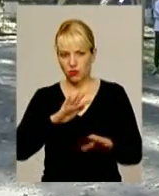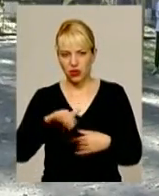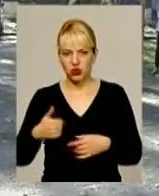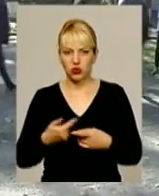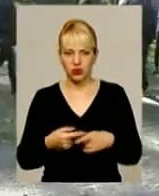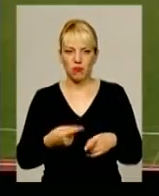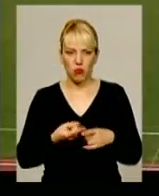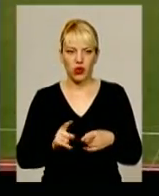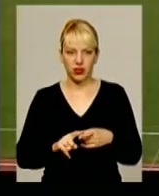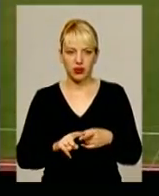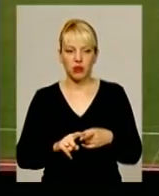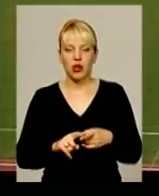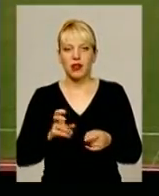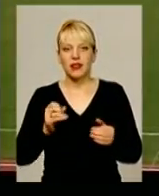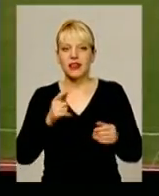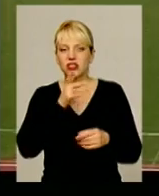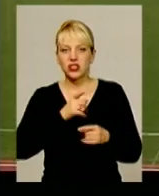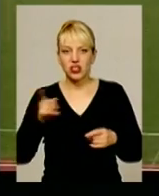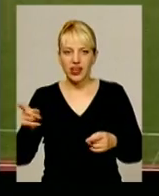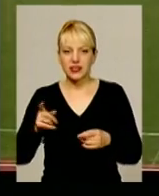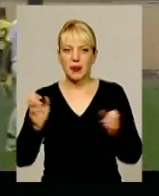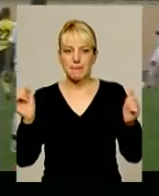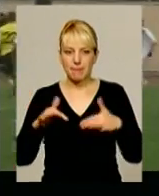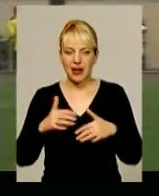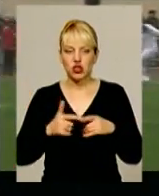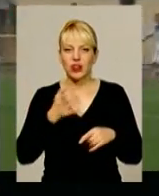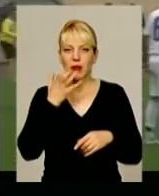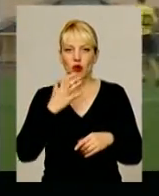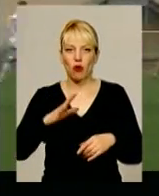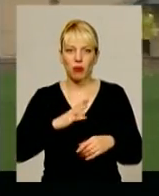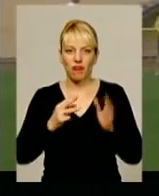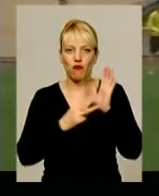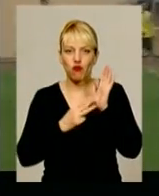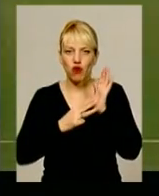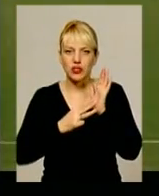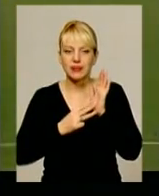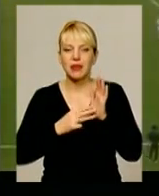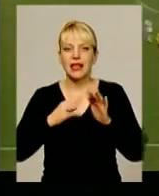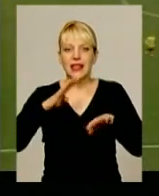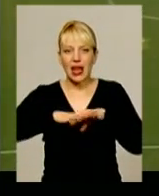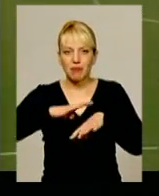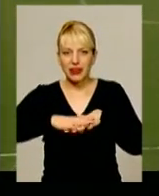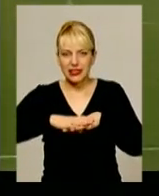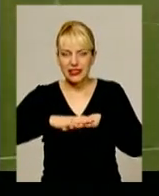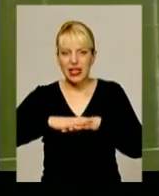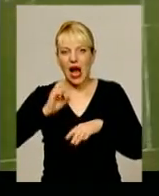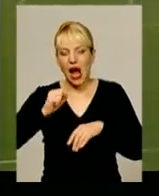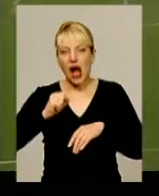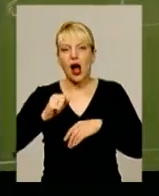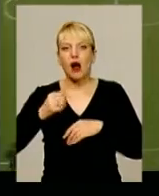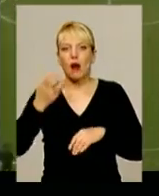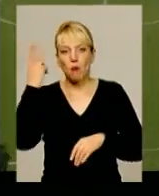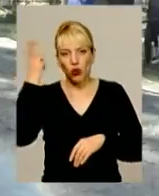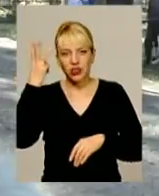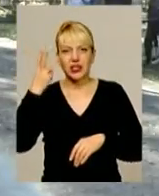На час матчу «Тепловик» знаходився на восьмому місці в турнірній таблиці змагань. «Поділля» ж замикало її. «Было